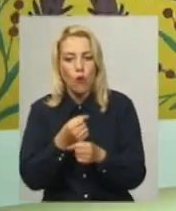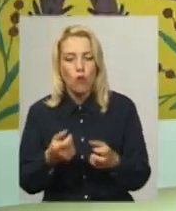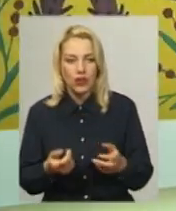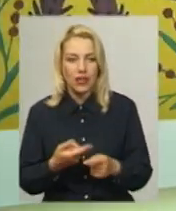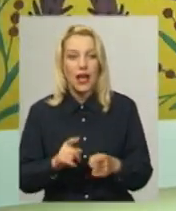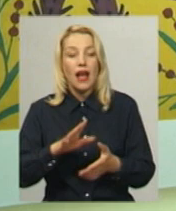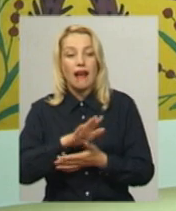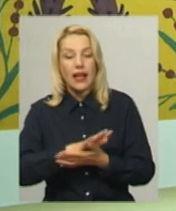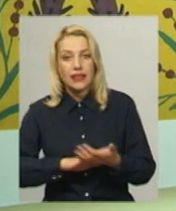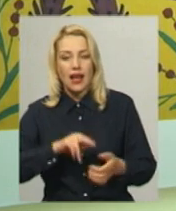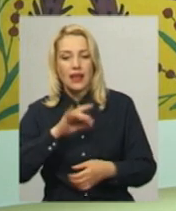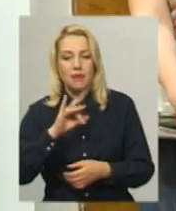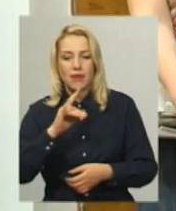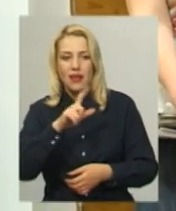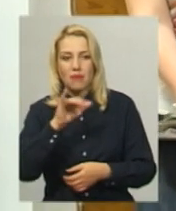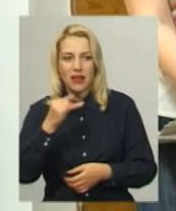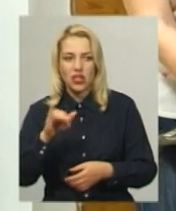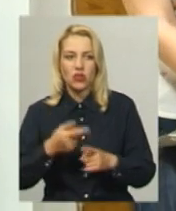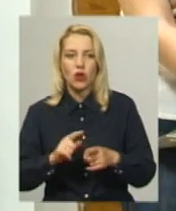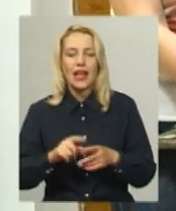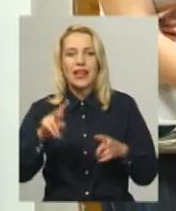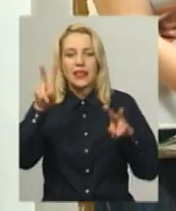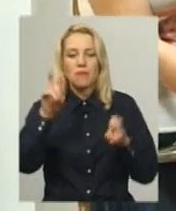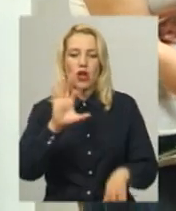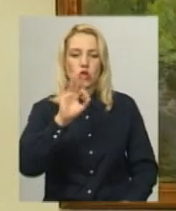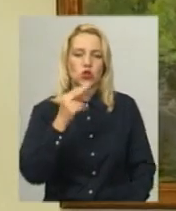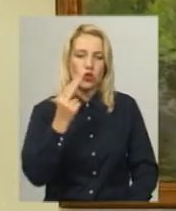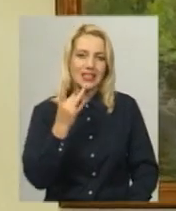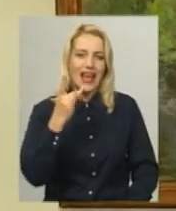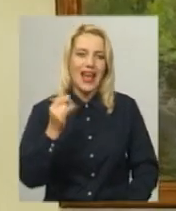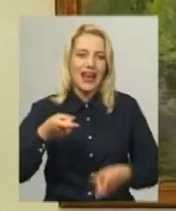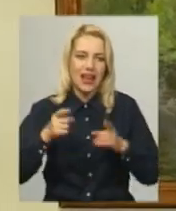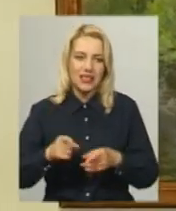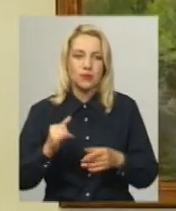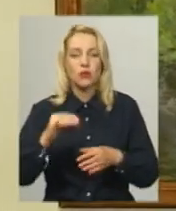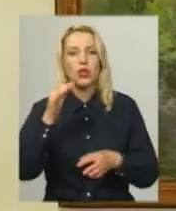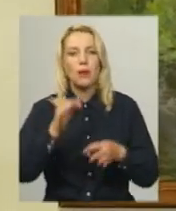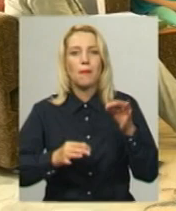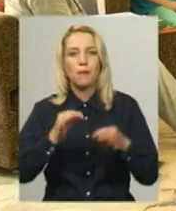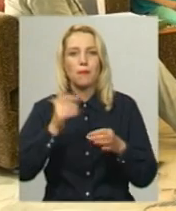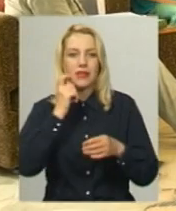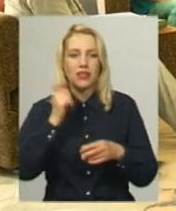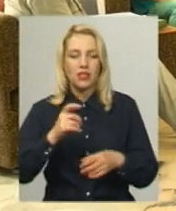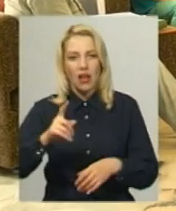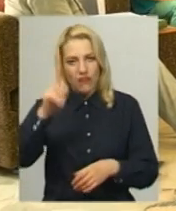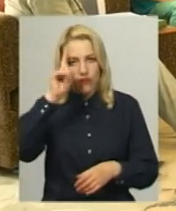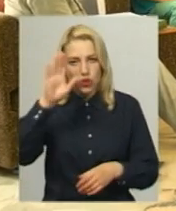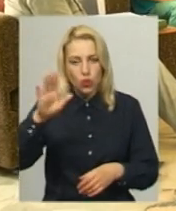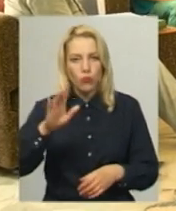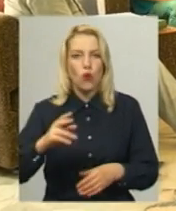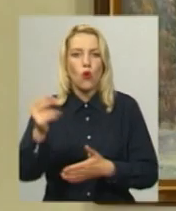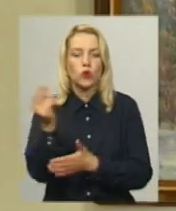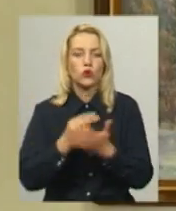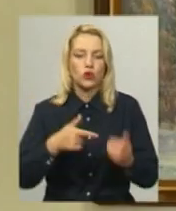Примаченко, дерев'яна скульптура в тематиці соціалізму і українські пейзажі, відомого за кордоном українського художника Миколи Глощенко,